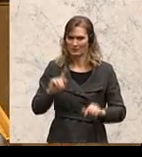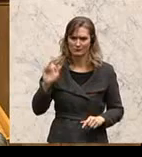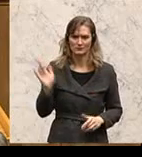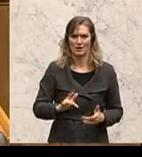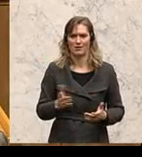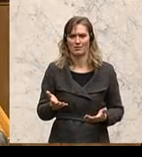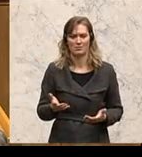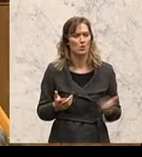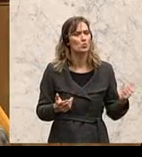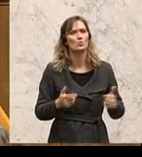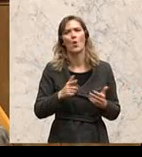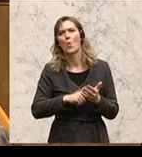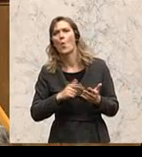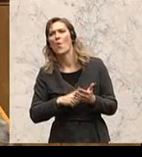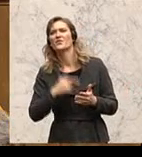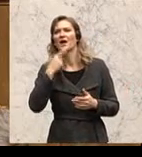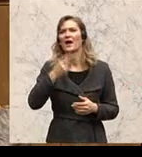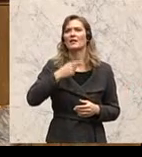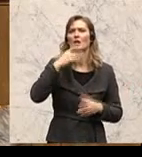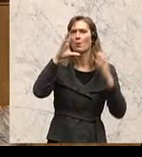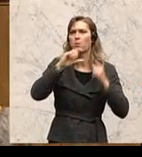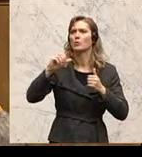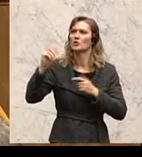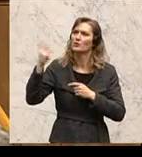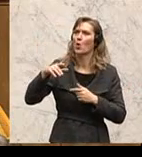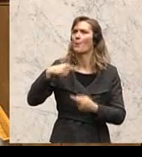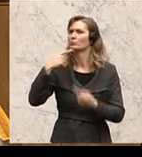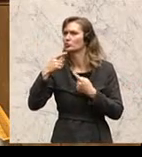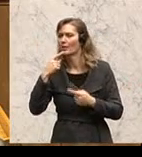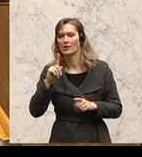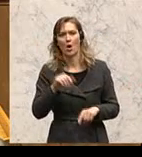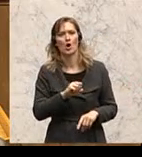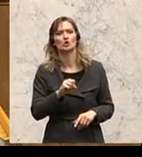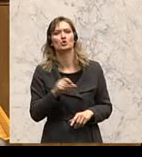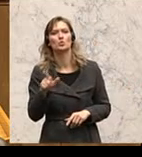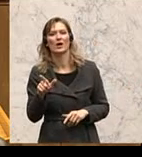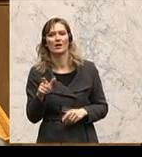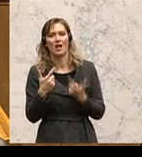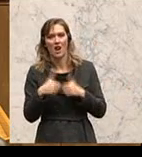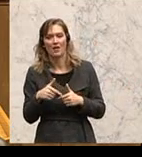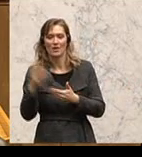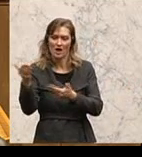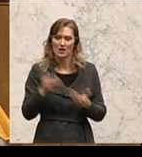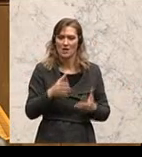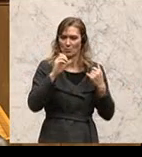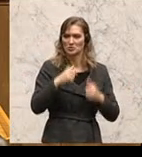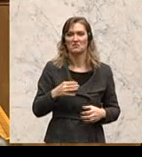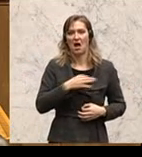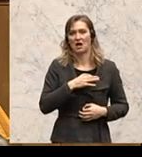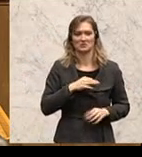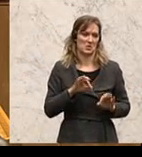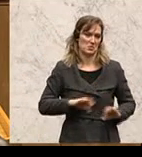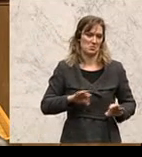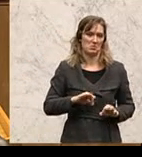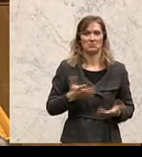irgendwelche Botschafter einzitieren, es wird nichts bringen, auch der syrische Botschafter wird sich vor Ihnen nicht schrecken, weil wer innenpolitisch keine Rolle spielt, wird auch